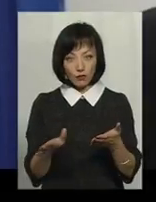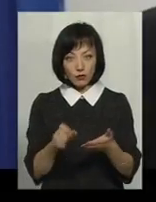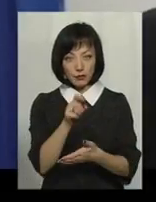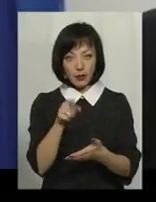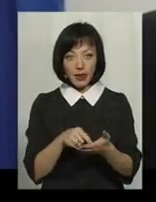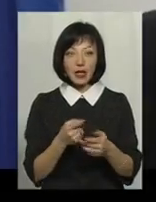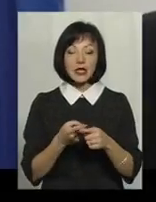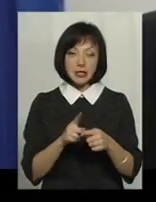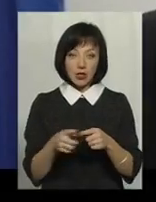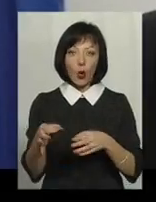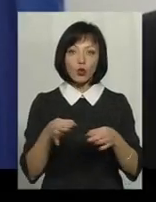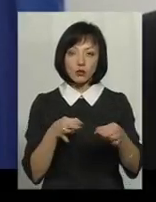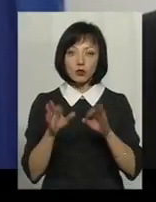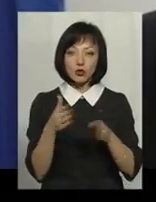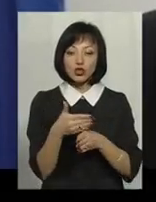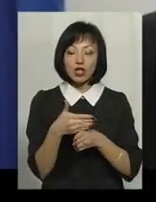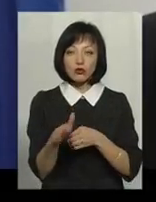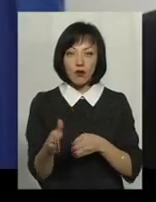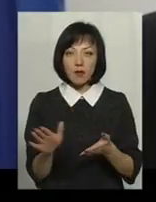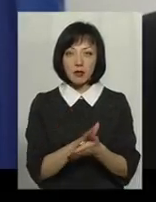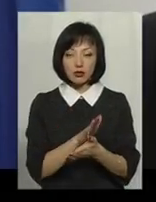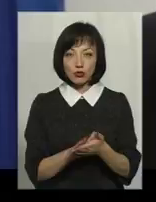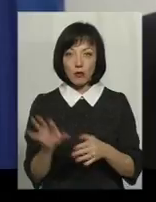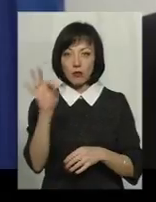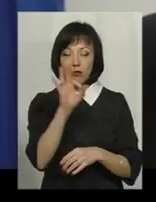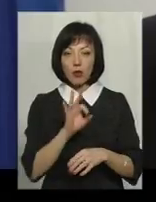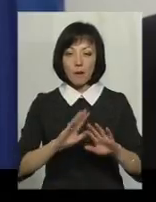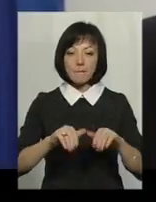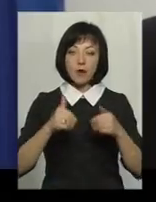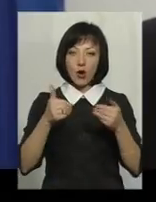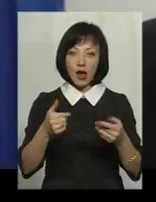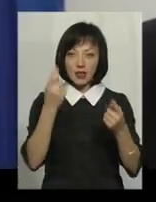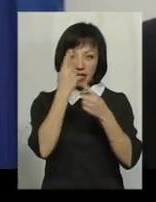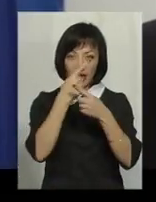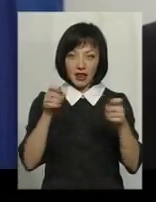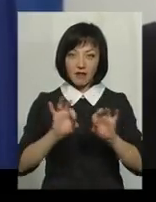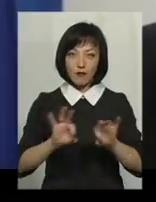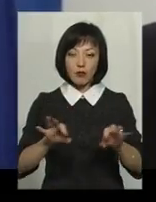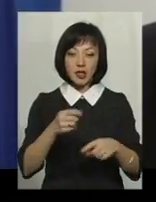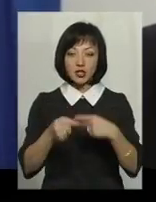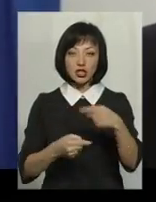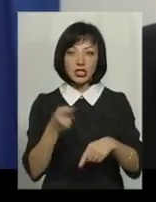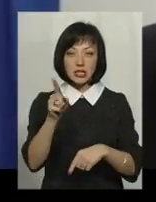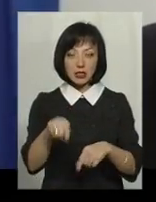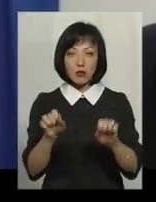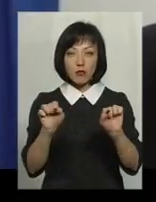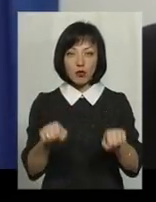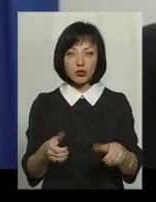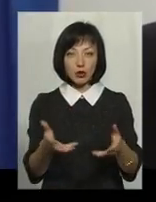Ці консультації будуть частково безкоштовними. Йдеться про поради та про інформацію, яку через них можна отримати.